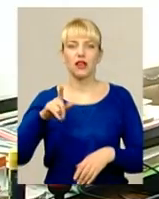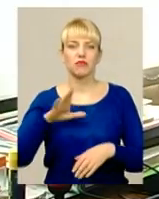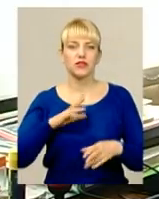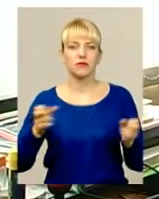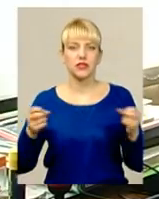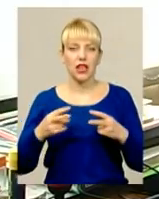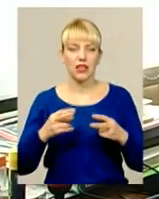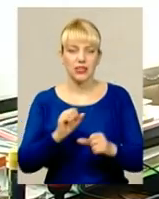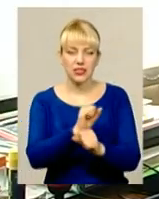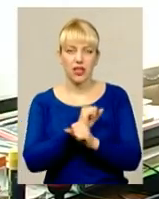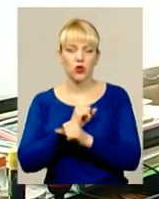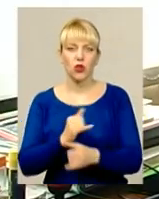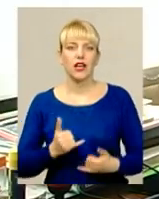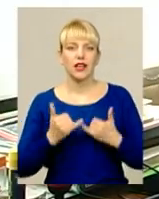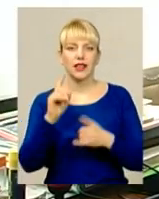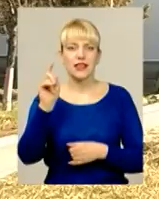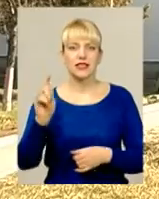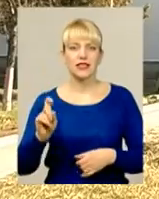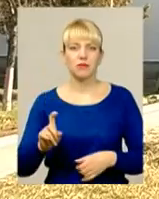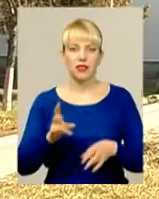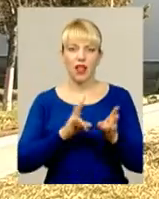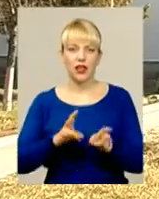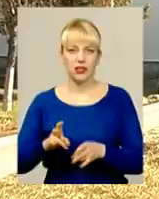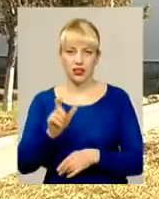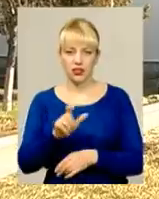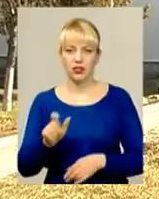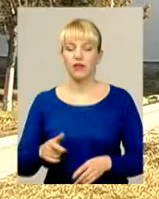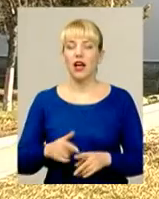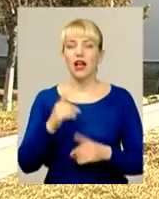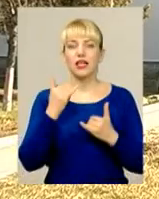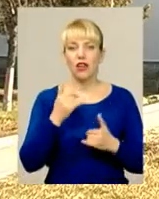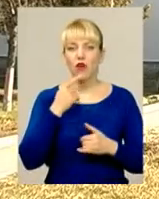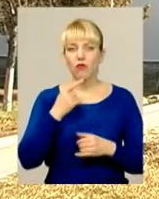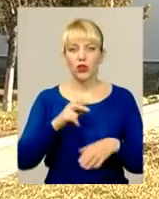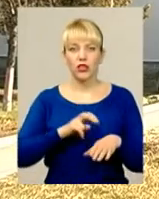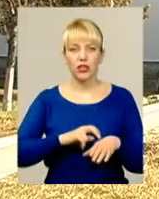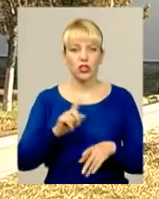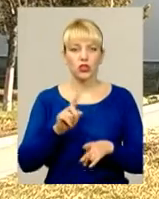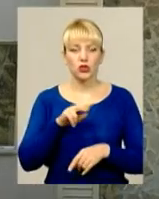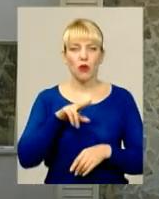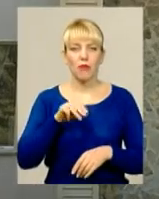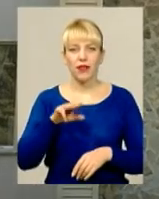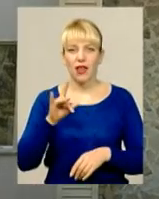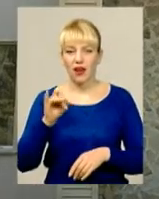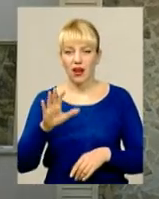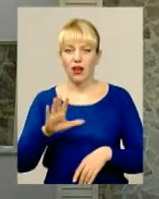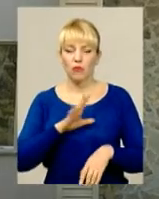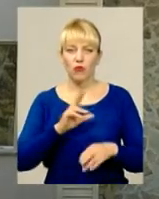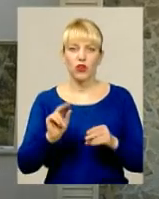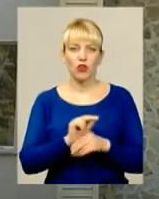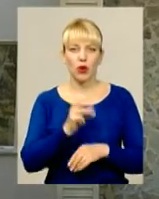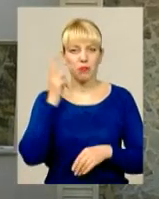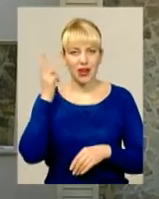спінальників, вони проходили реабілітацію. Лікарі переконують, Микола Патарака перебував на лікуванні і у Хмельницькій